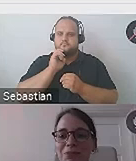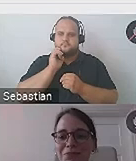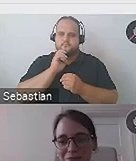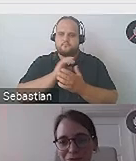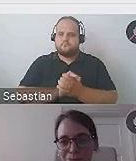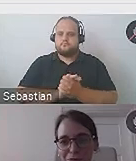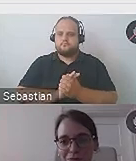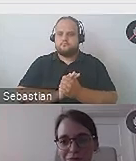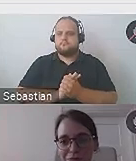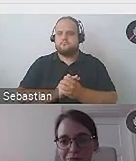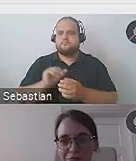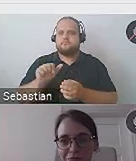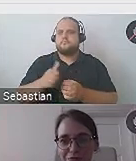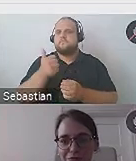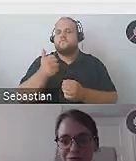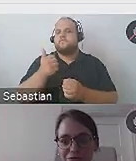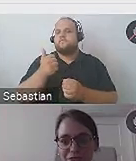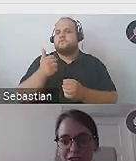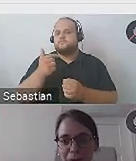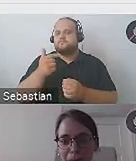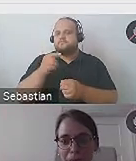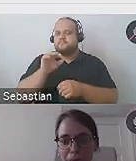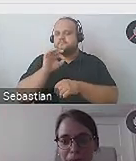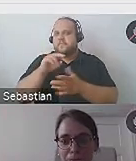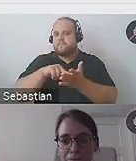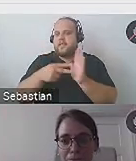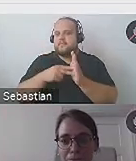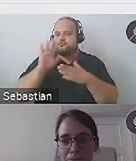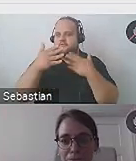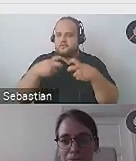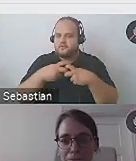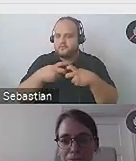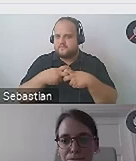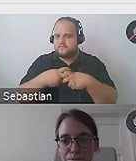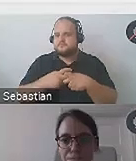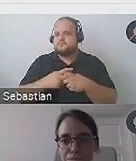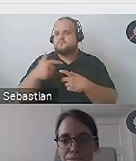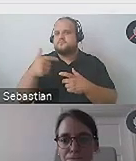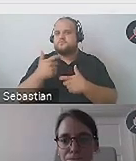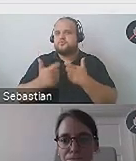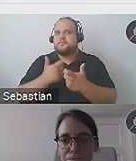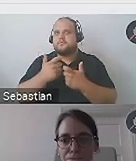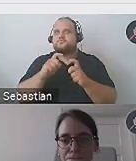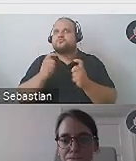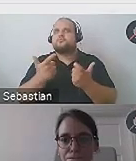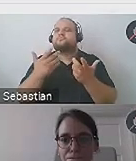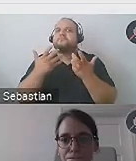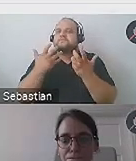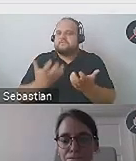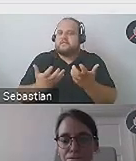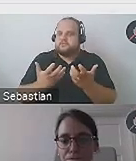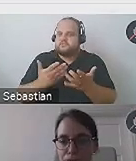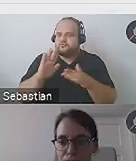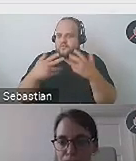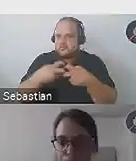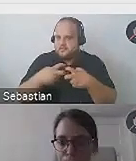Najpierw dobrze by było przy planowaniu dostępności, dobrze by było najpierw zrobić taki audyt dostępności strony i